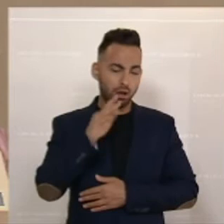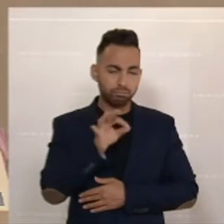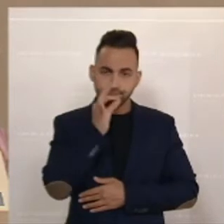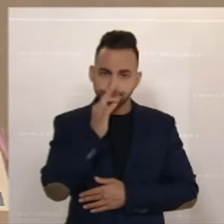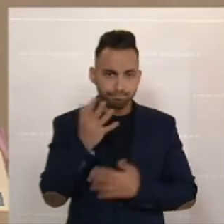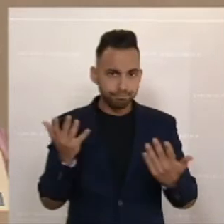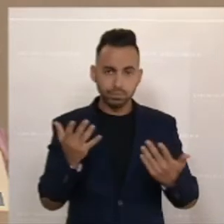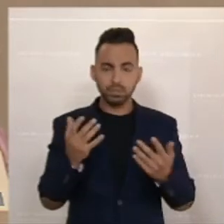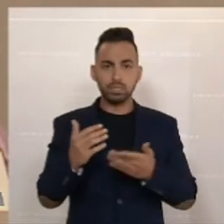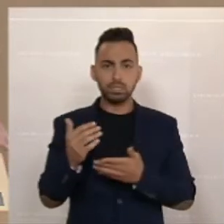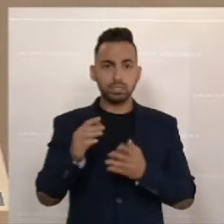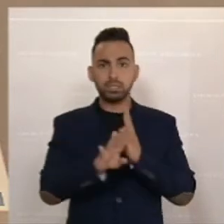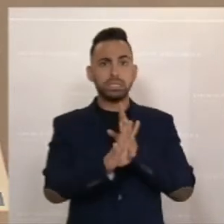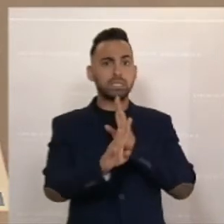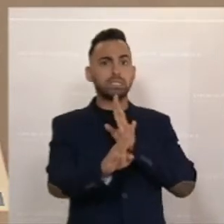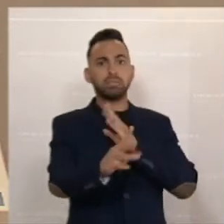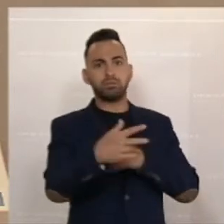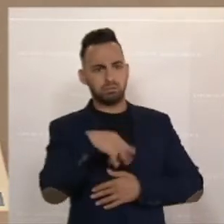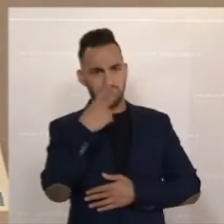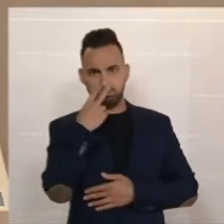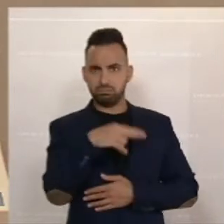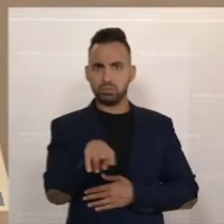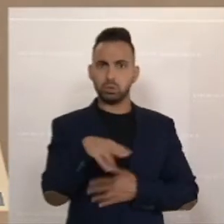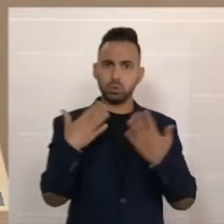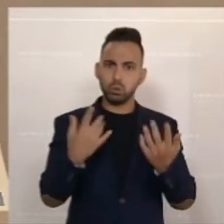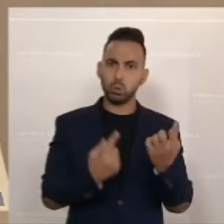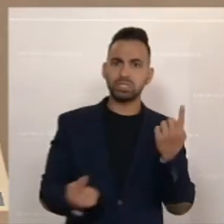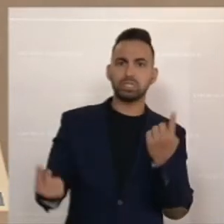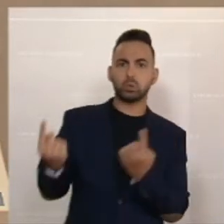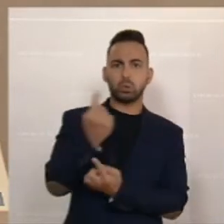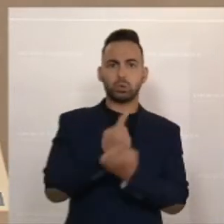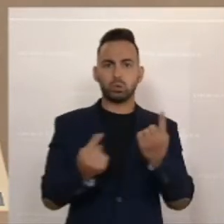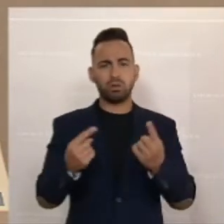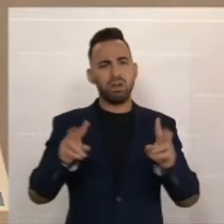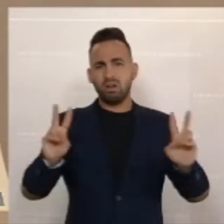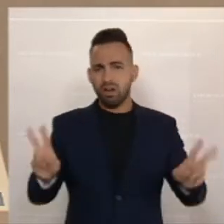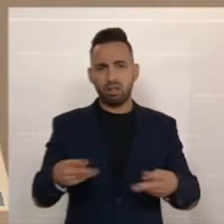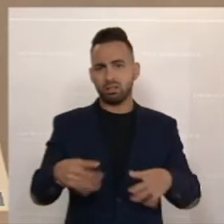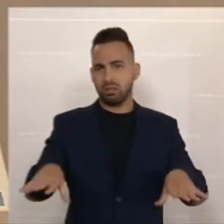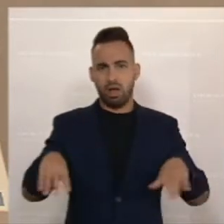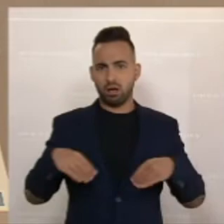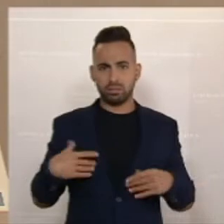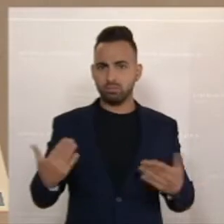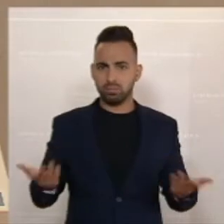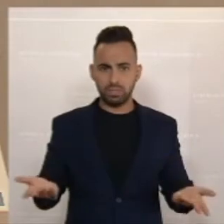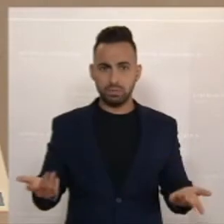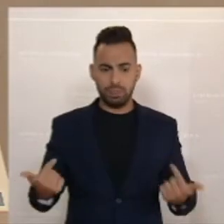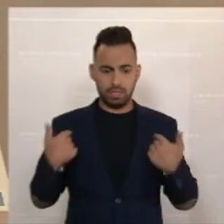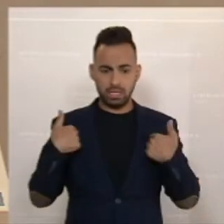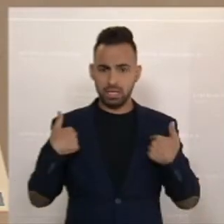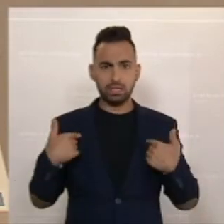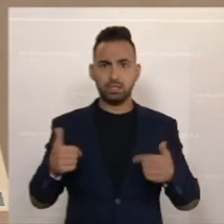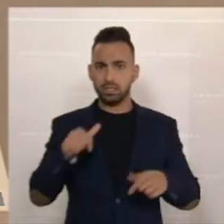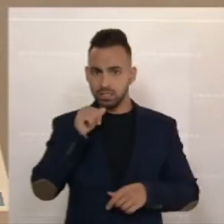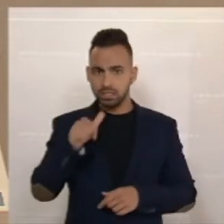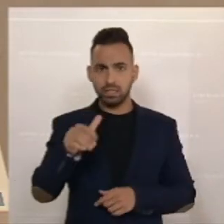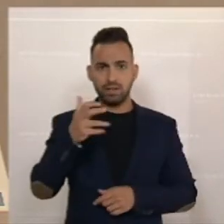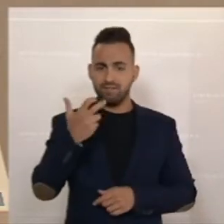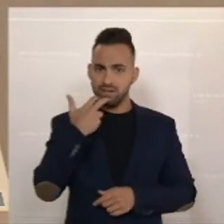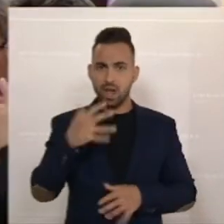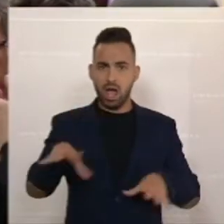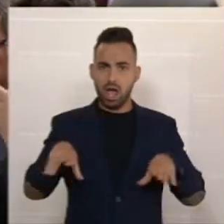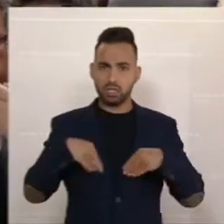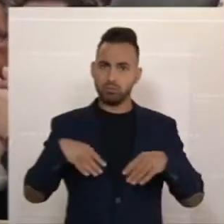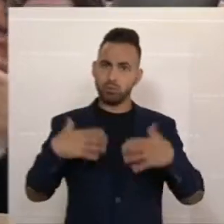können. Sondern das ist eine Situation, die man einfach nicht akzeptieren darf. Die ich nicht akzeptieren will